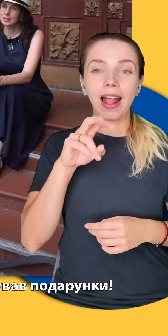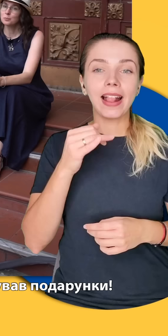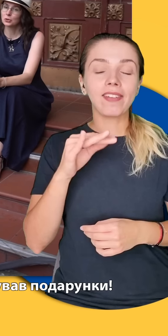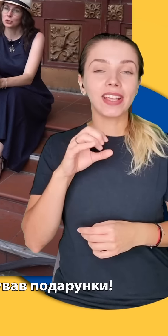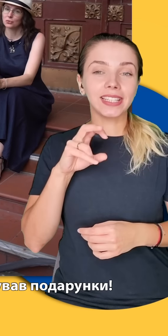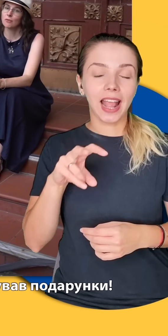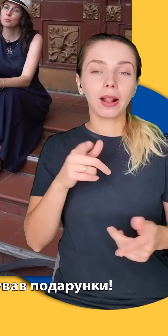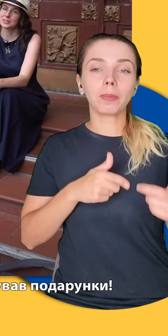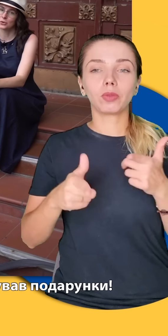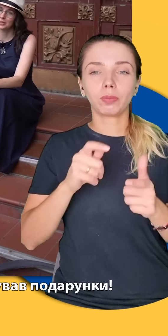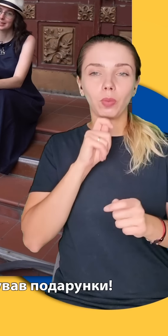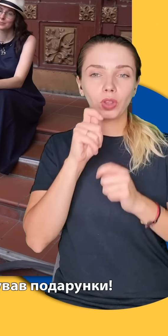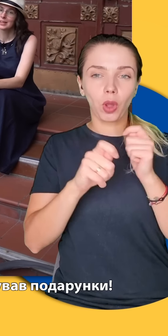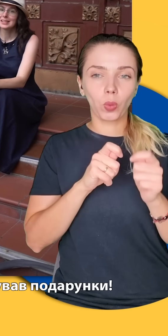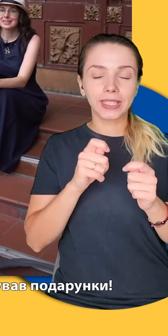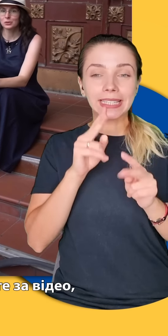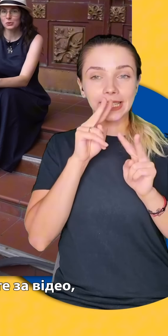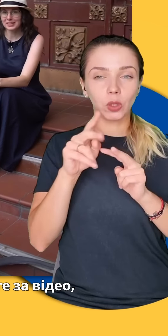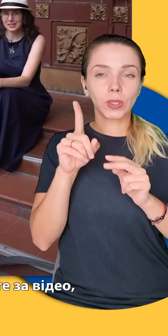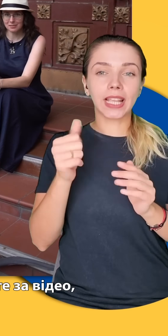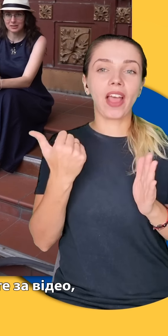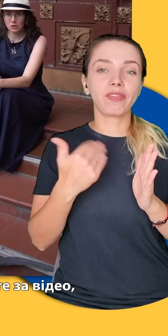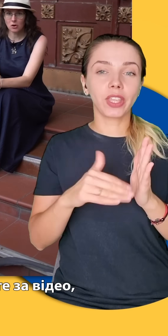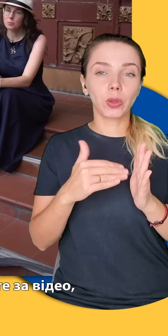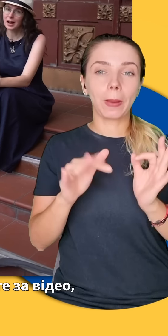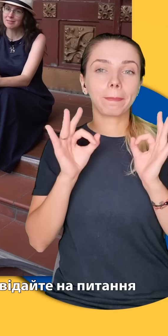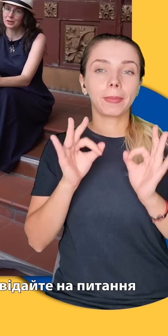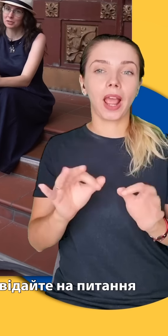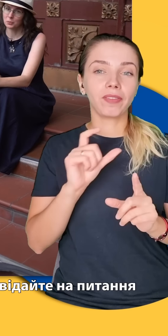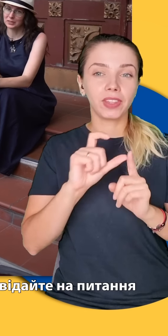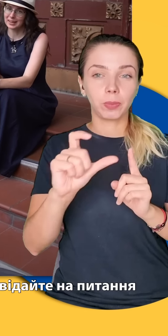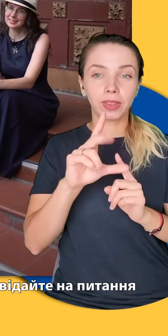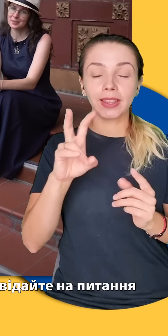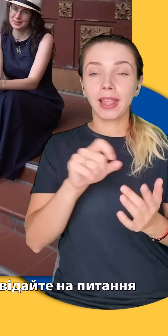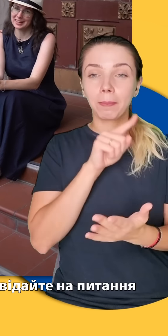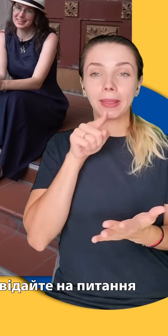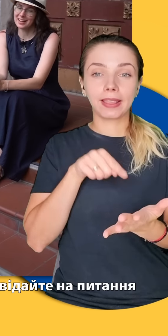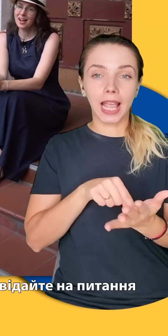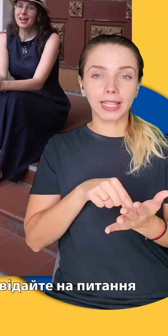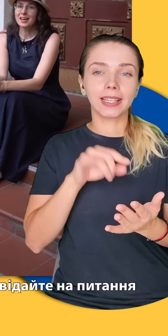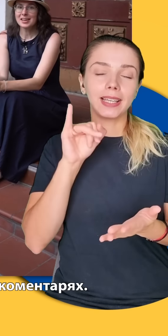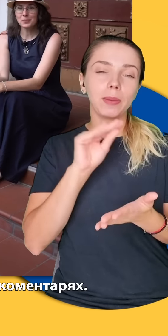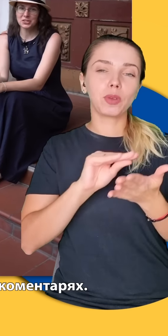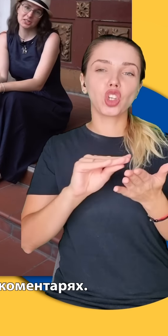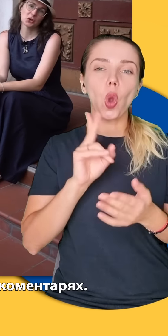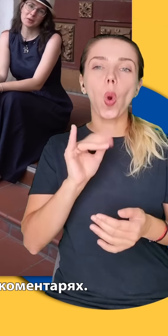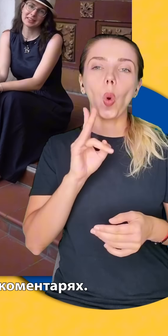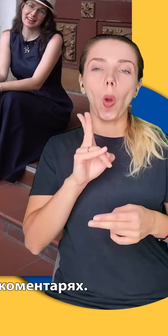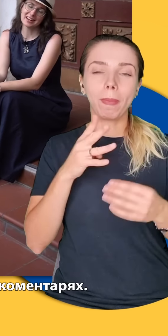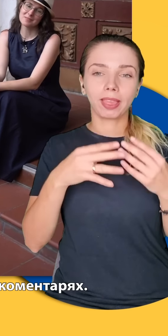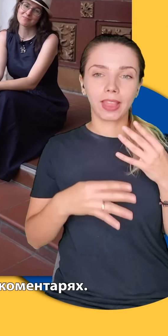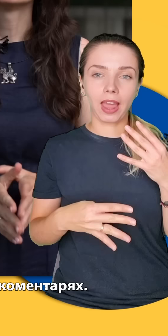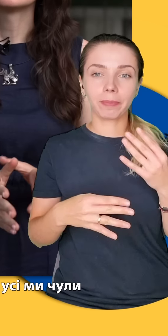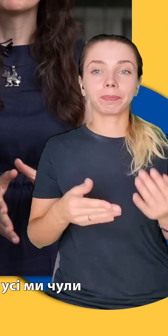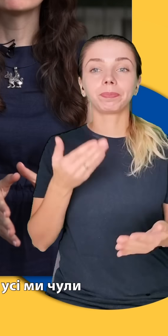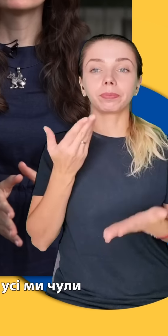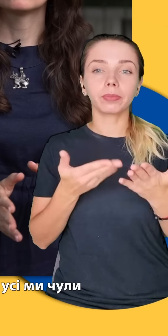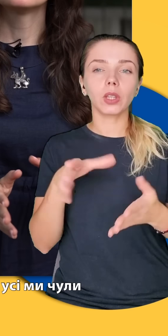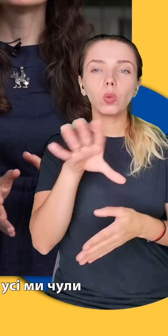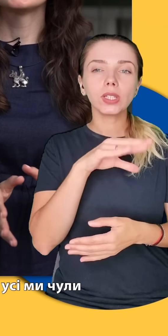Лайпсел підготував подарунки. Літкуйте за відео, правильно відповідайте на питання і пишіть у коментарях.